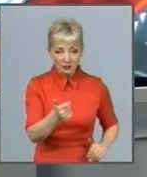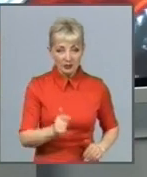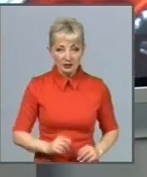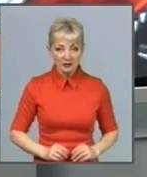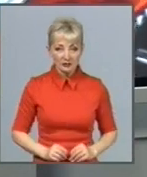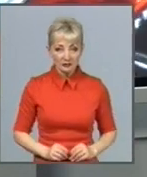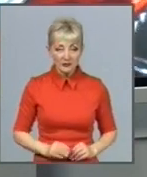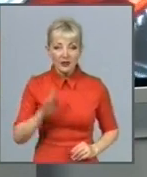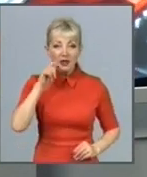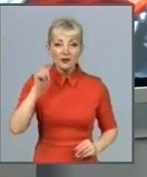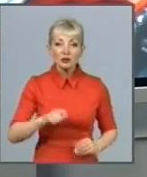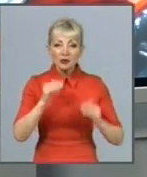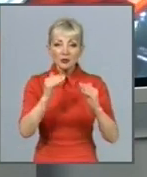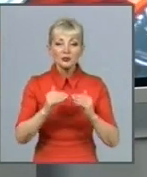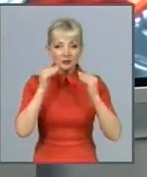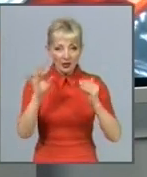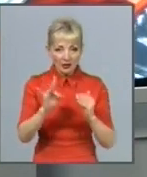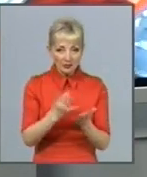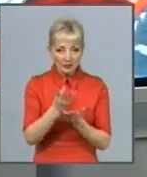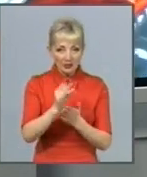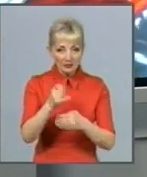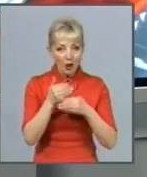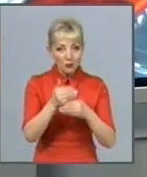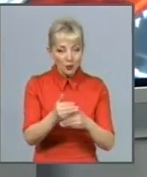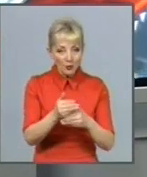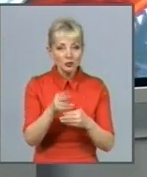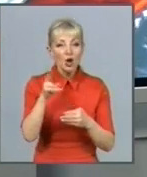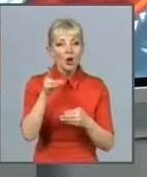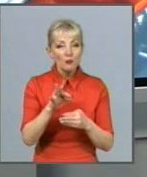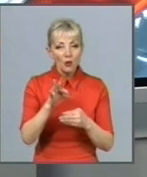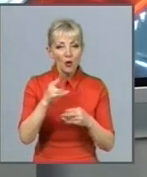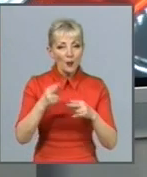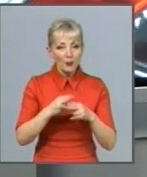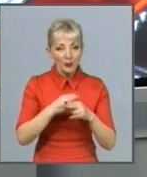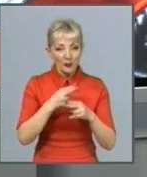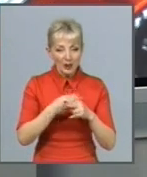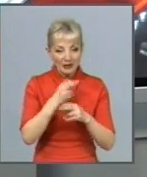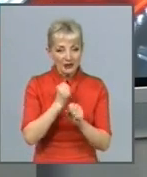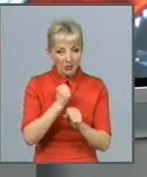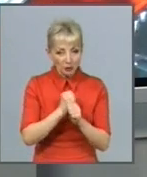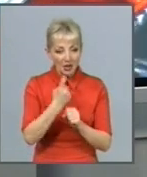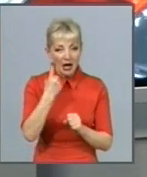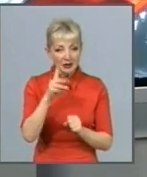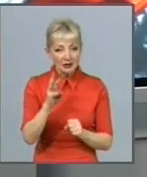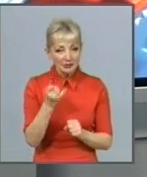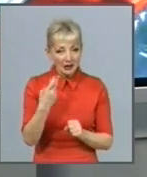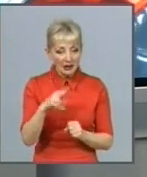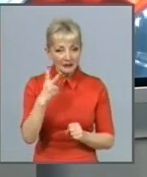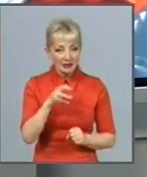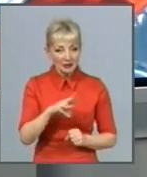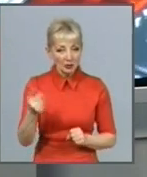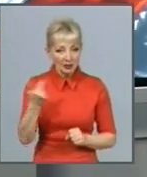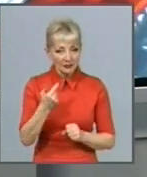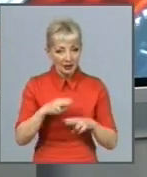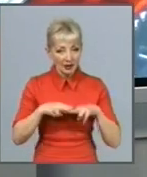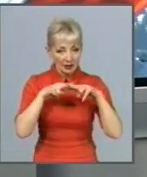підвищили розмір виплат на допомогу по безробіттю. На це спрямують 1 мільярд 200 мільйонів гривень. Цю інформацію надали